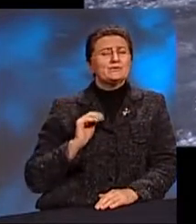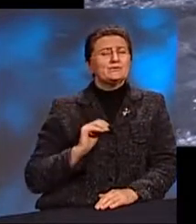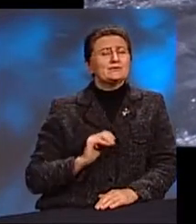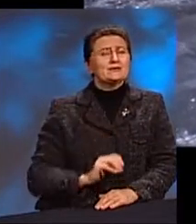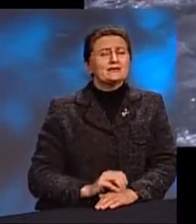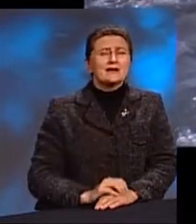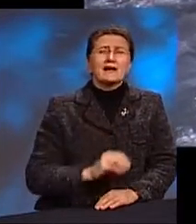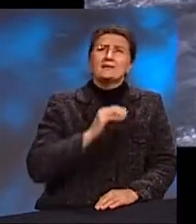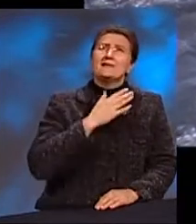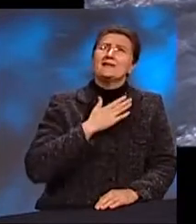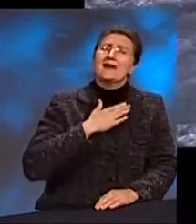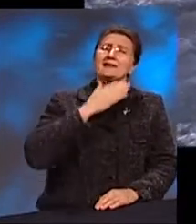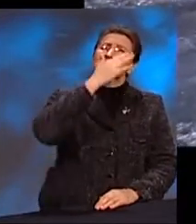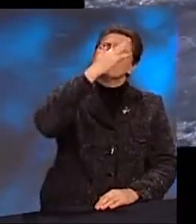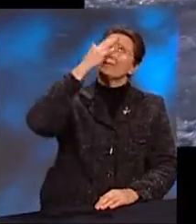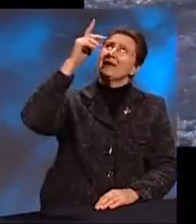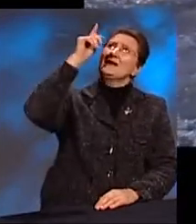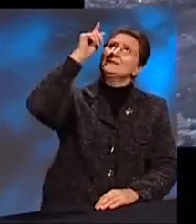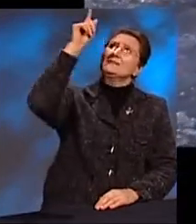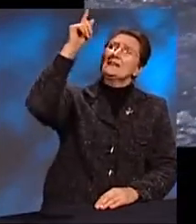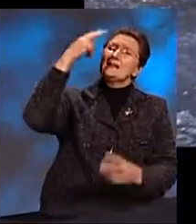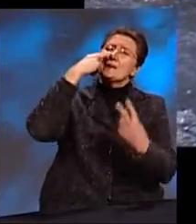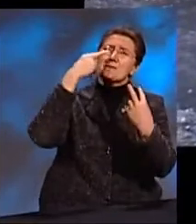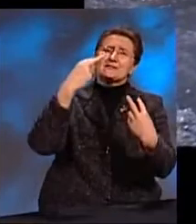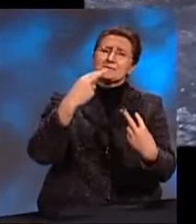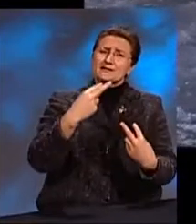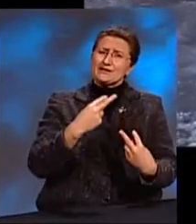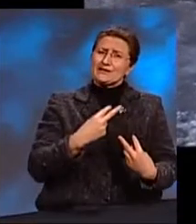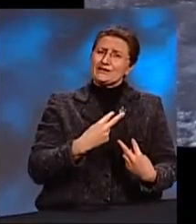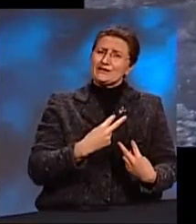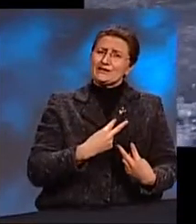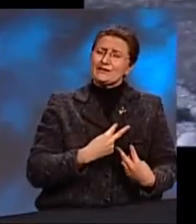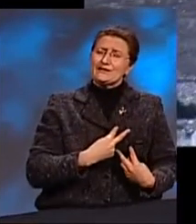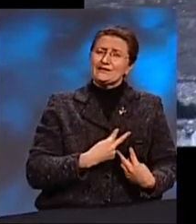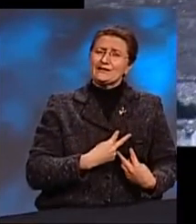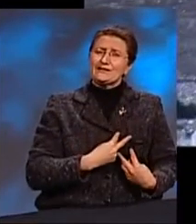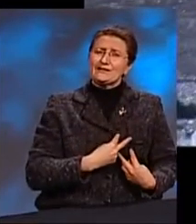На меня с небес ты посмотри